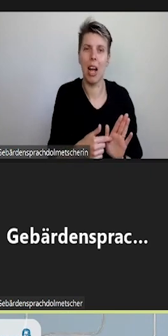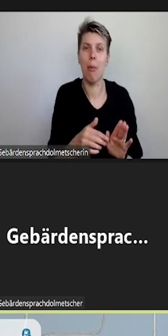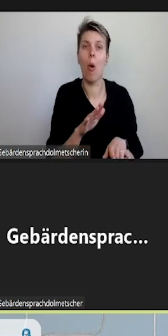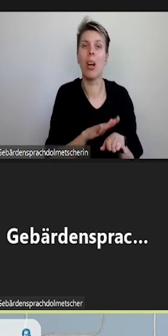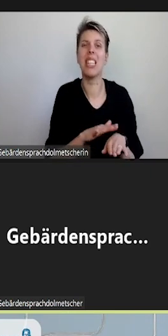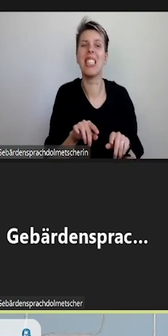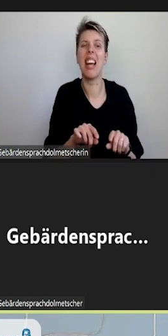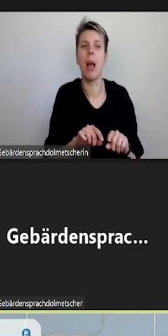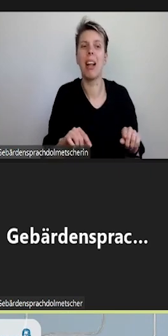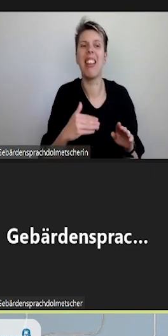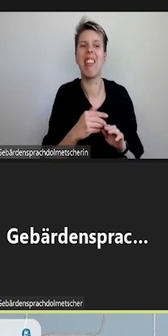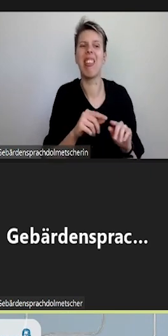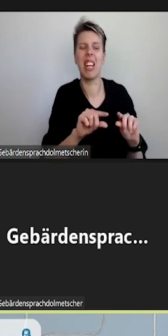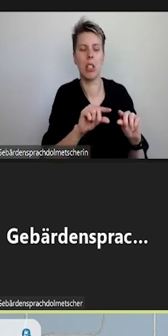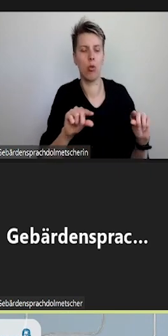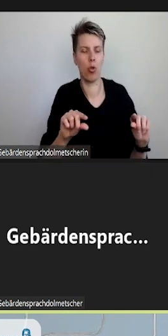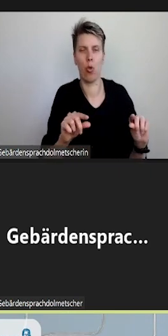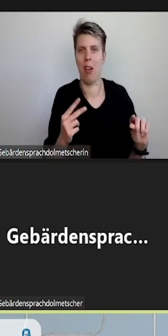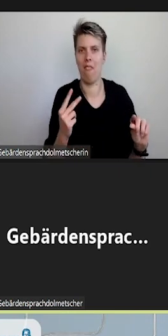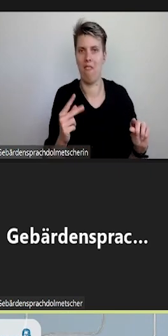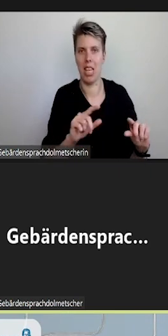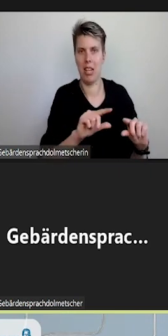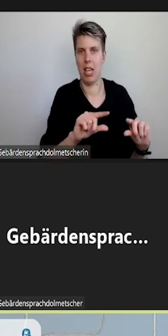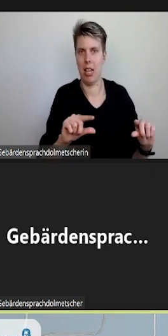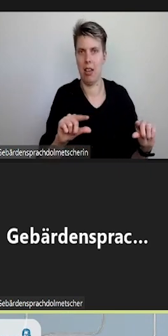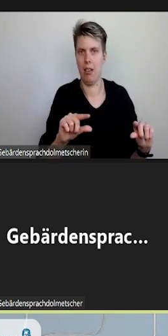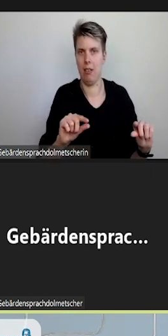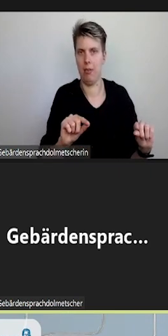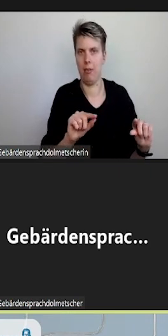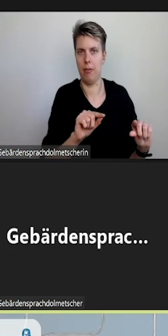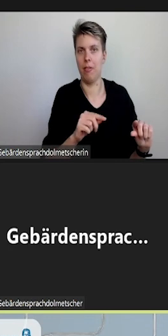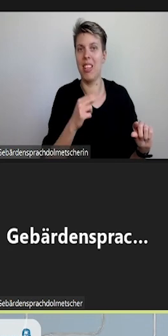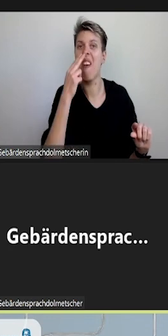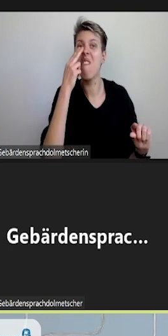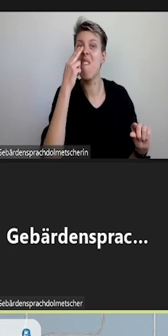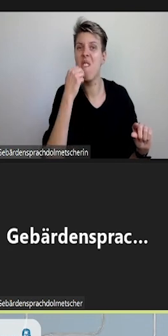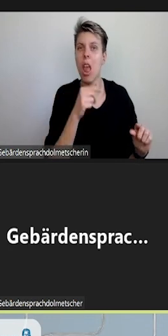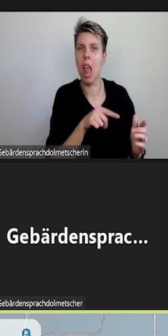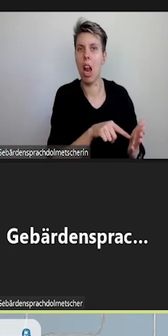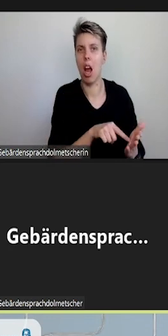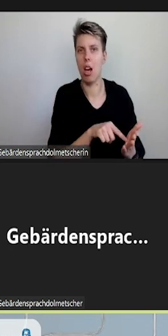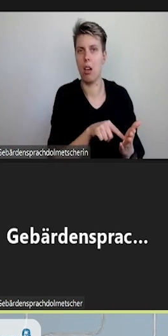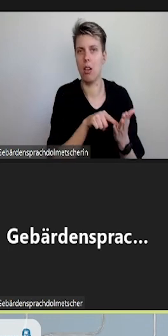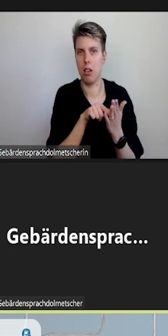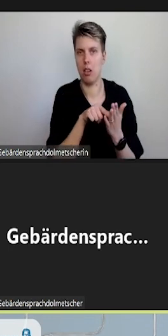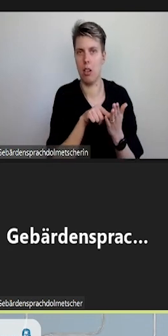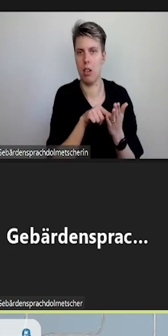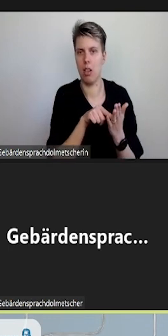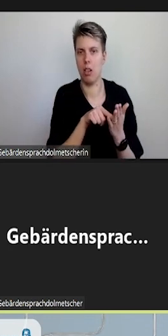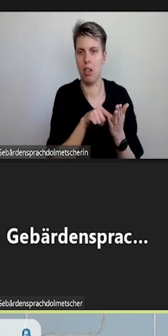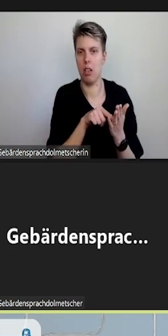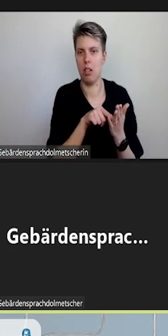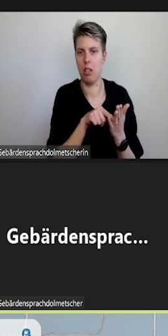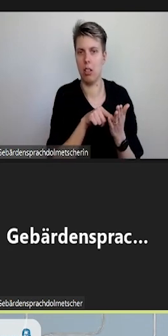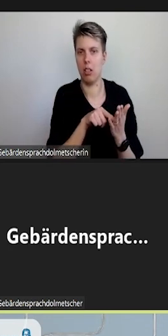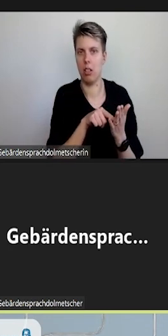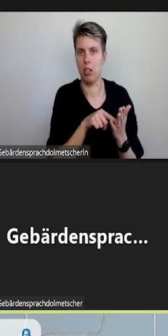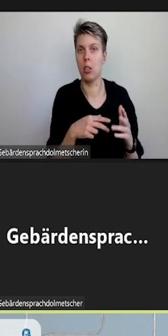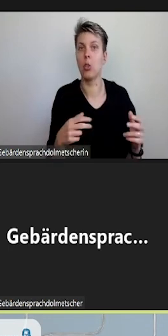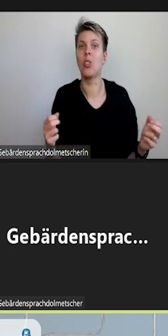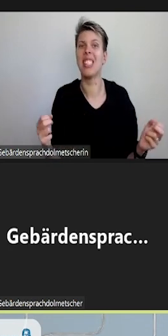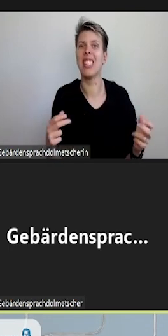noch von Bedeutung. Und zwar werden hier verschiedene Fehler ausgegeben, die Subtitle Horse erkennt,